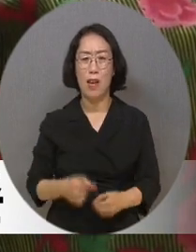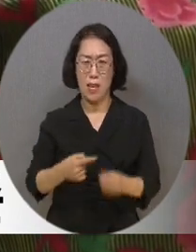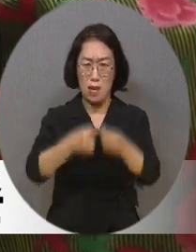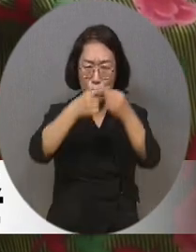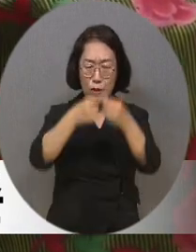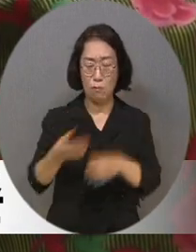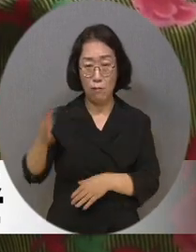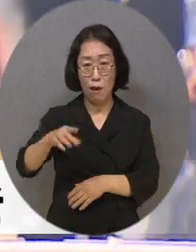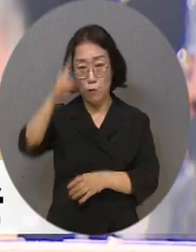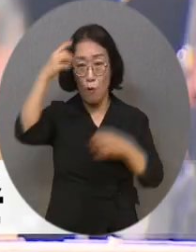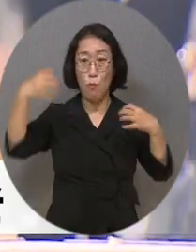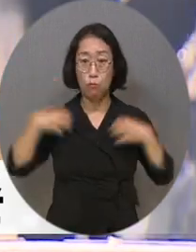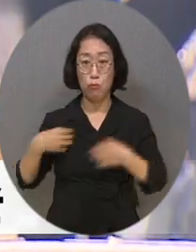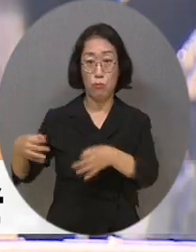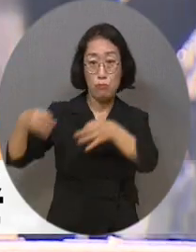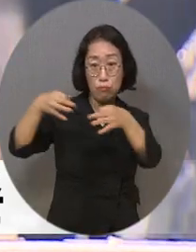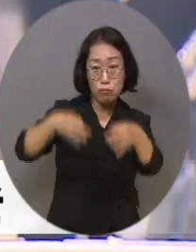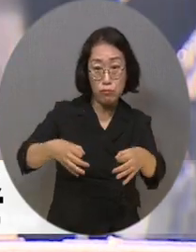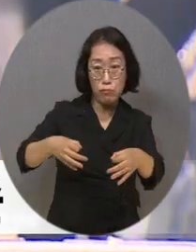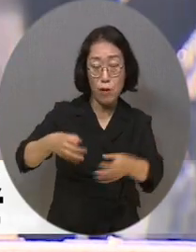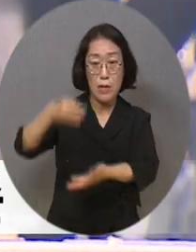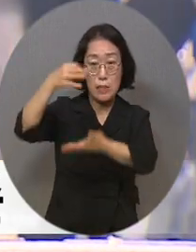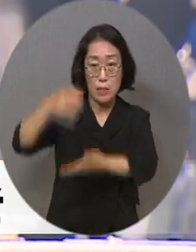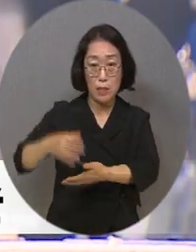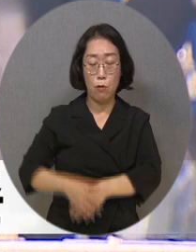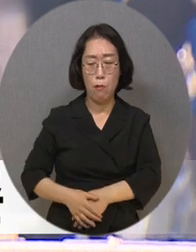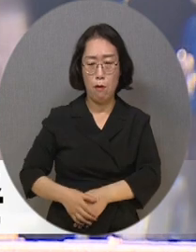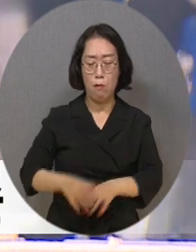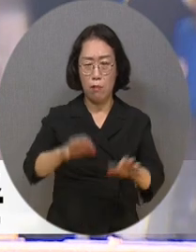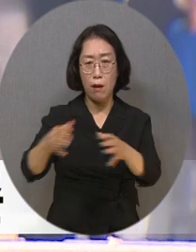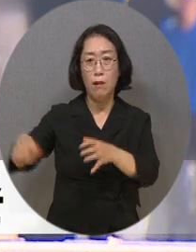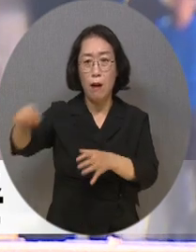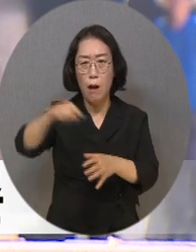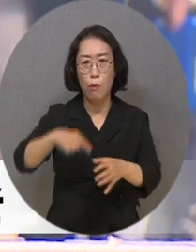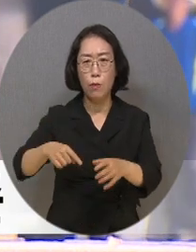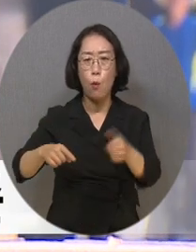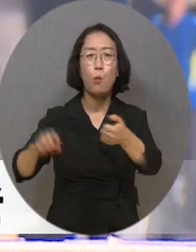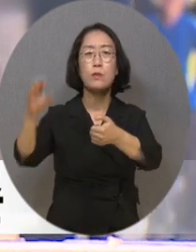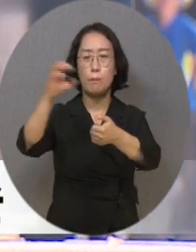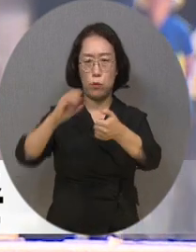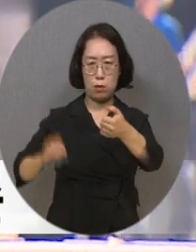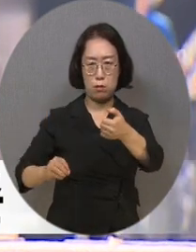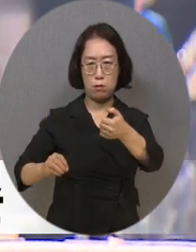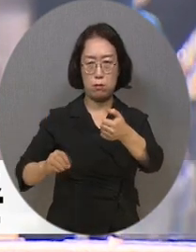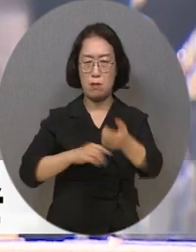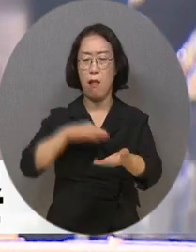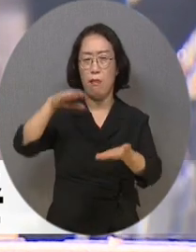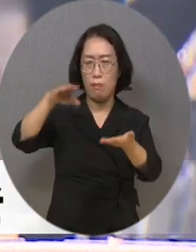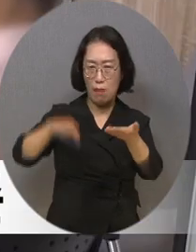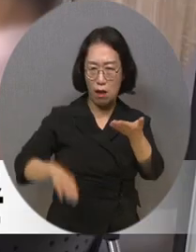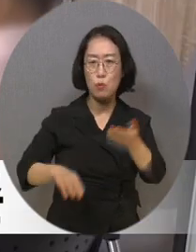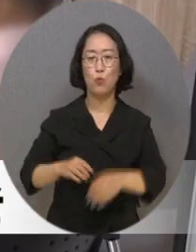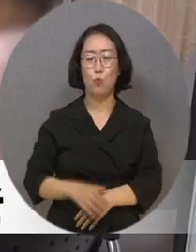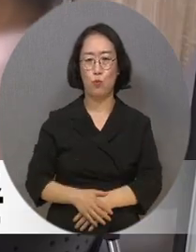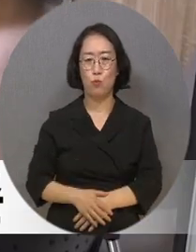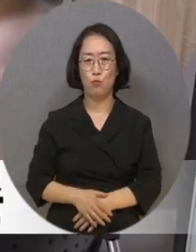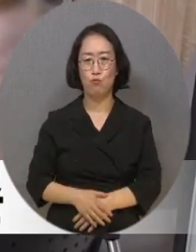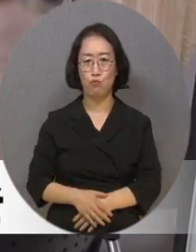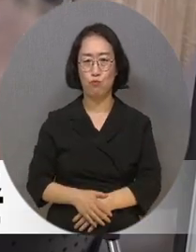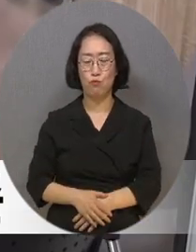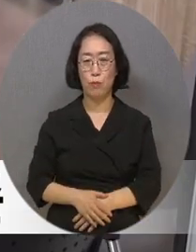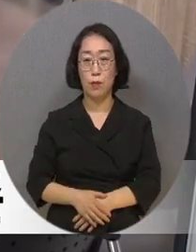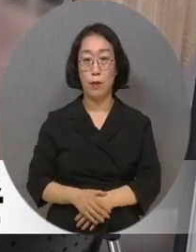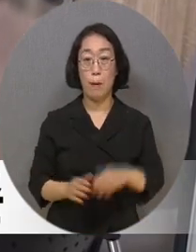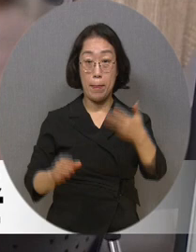공적연금에 투입되는 정부 재정은 OECD 국가평균의 절반 수준에 불과한 것으로 나타났습니다. 지난